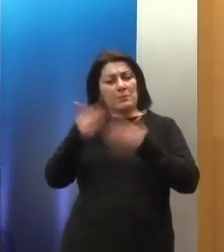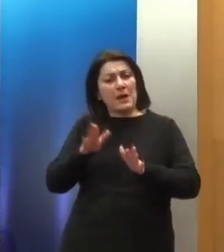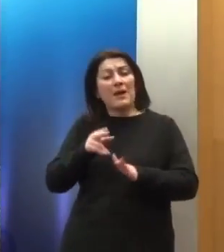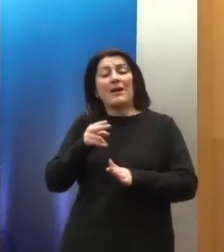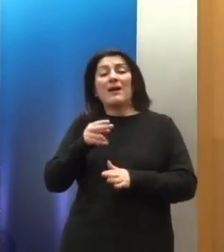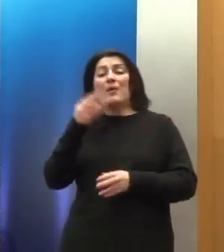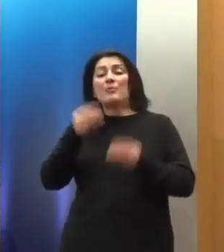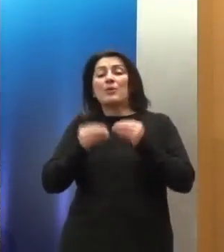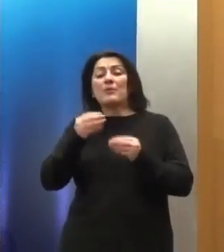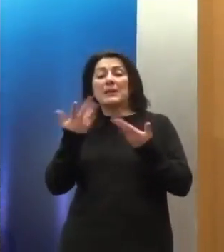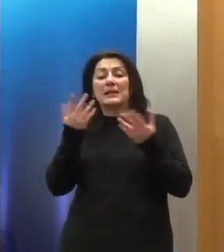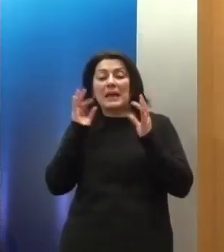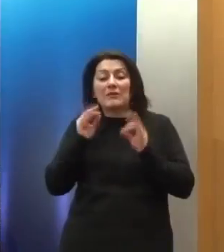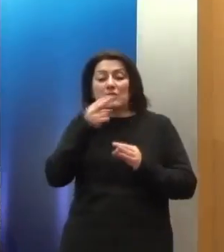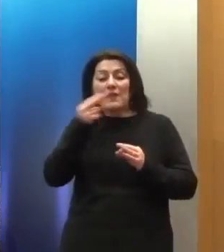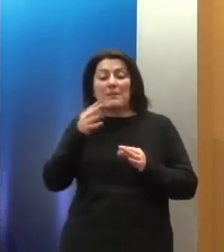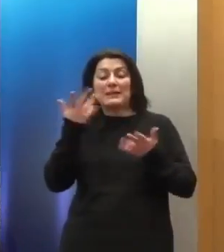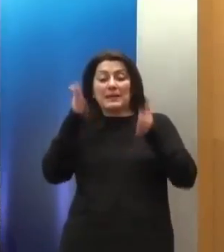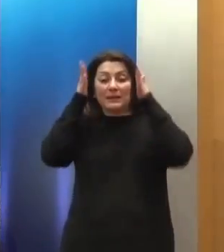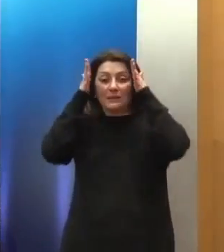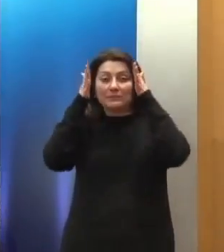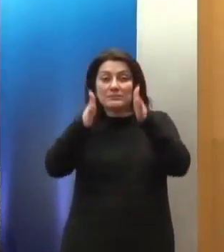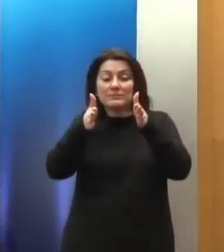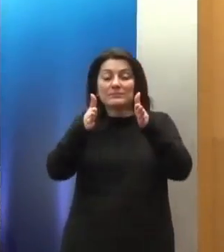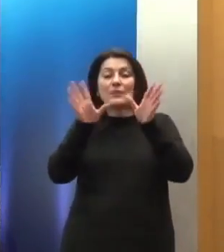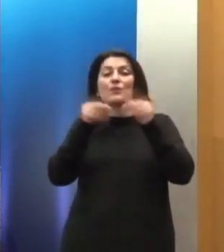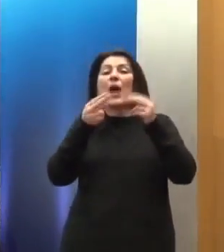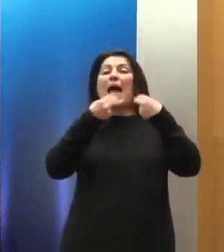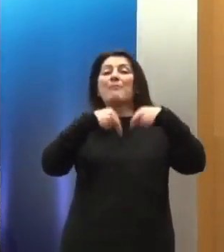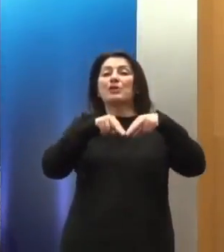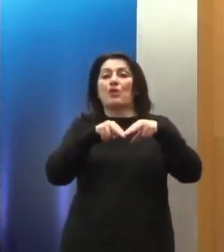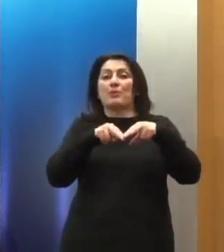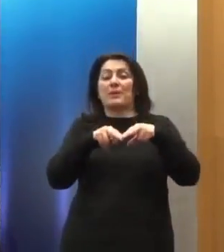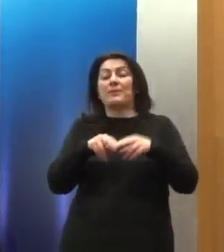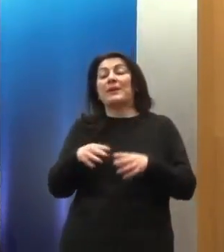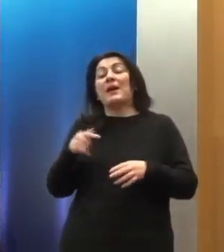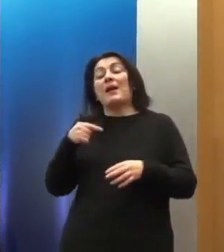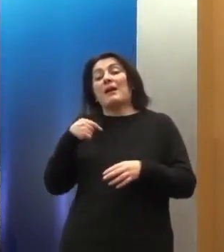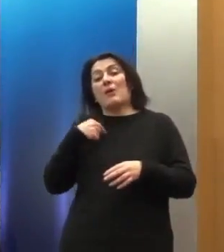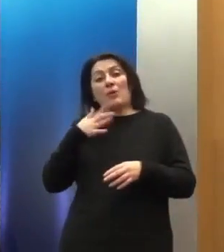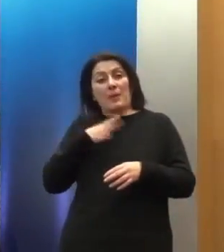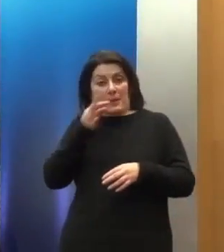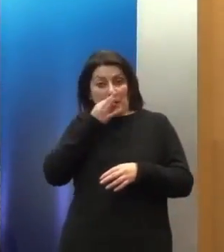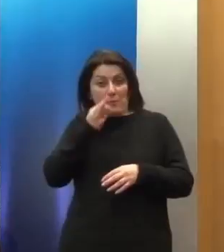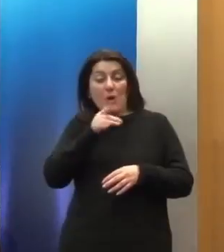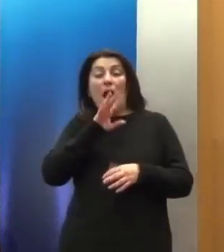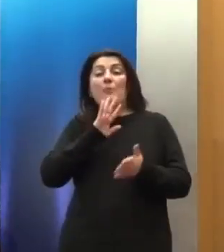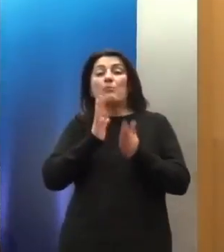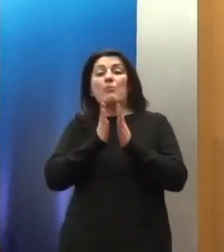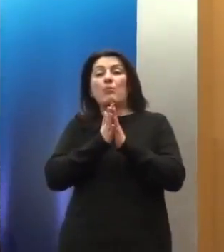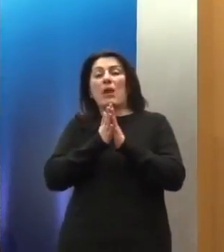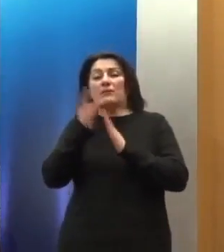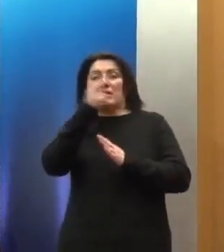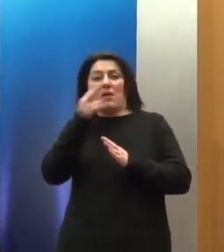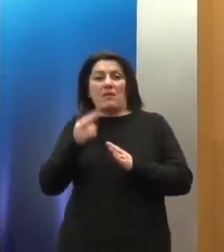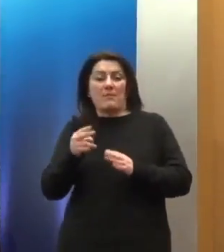οποία εστιάστηκε η προσοχή της Επιτροπής και πρέπει να πω ότι από αυτά, όντως, αυτά που έχουν μείνει και